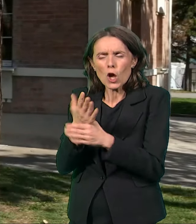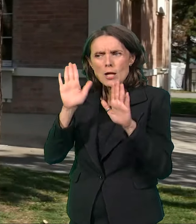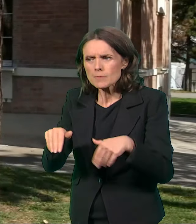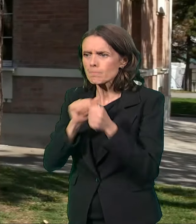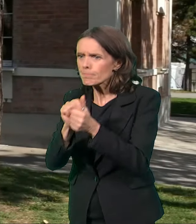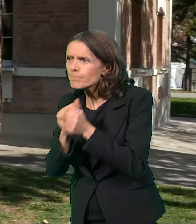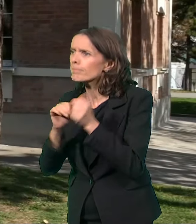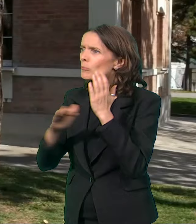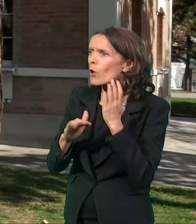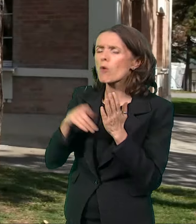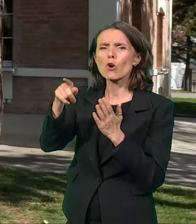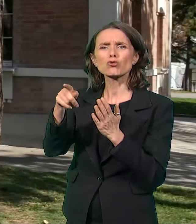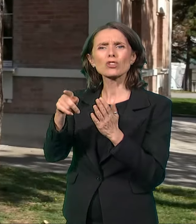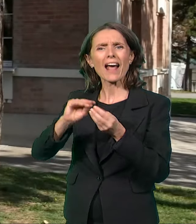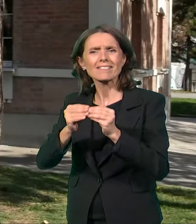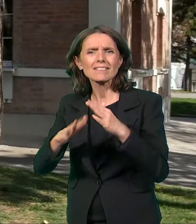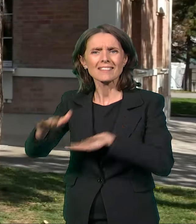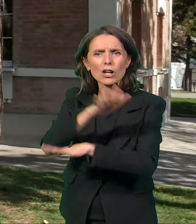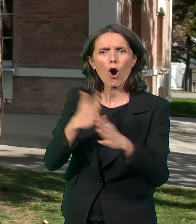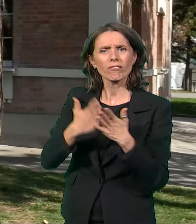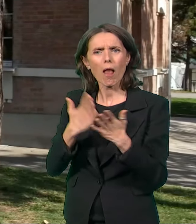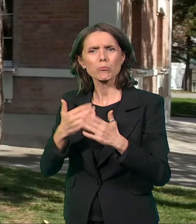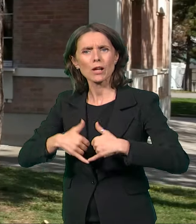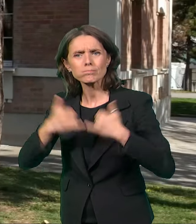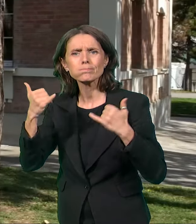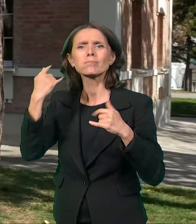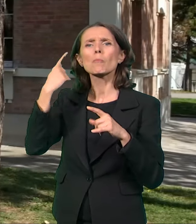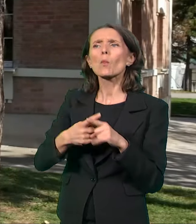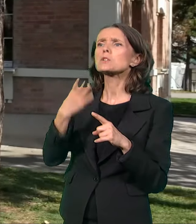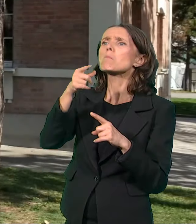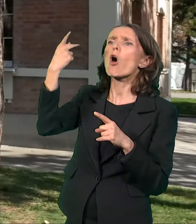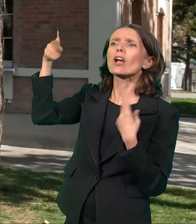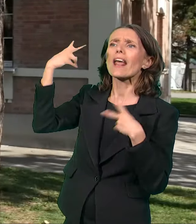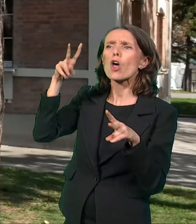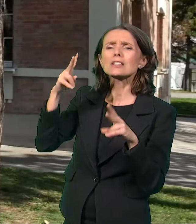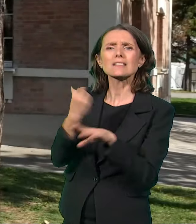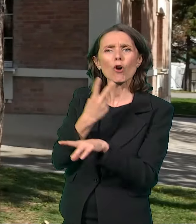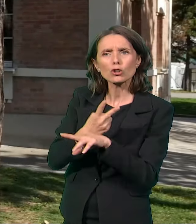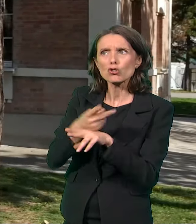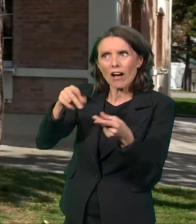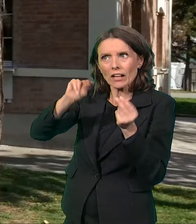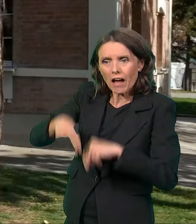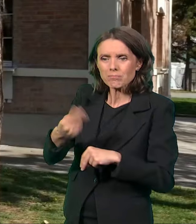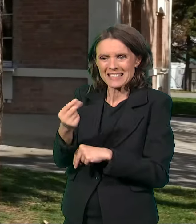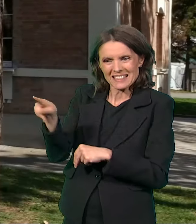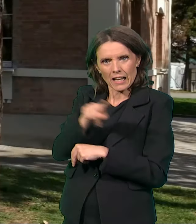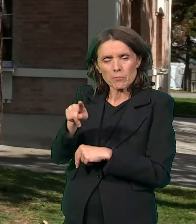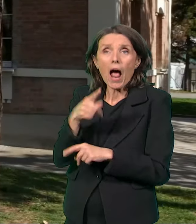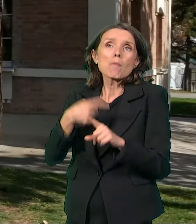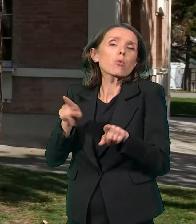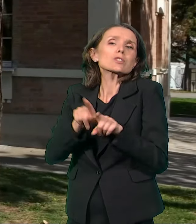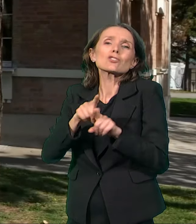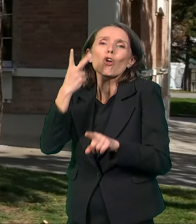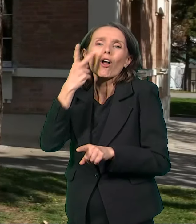ugovore sa brojnim zemljama, ali naravno gleda i svoje interese, interese svoje poslovne,